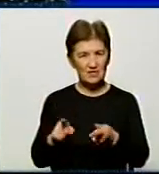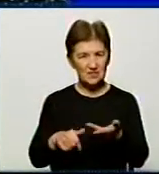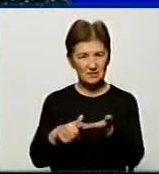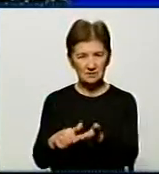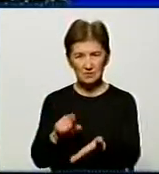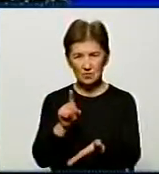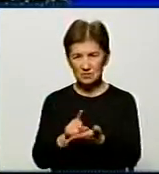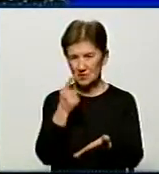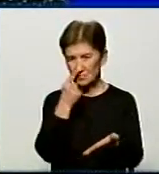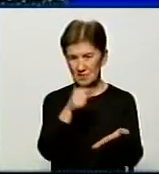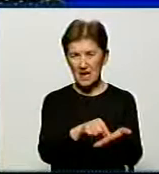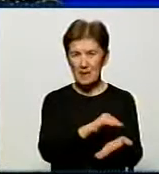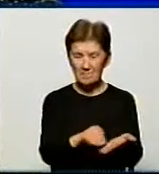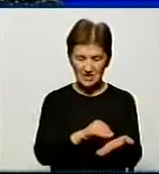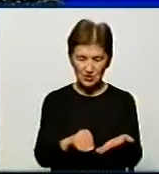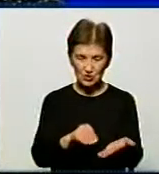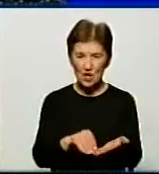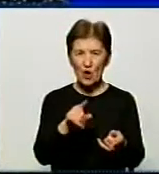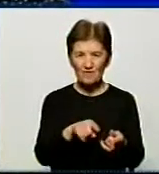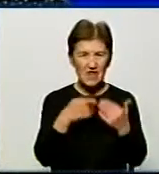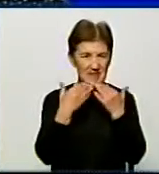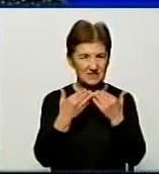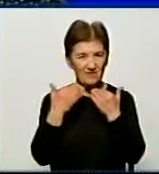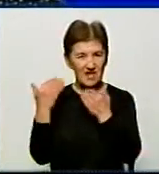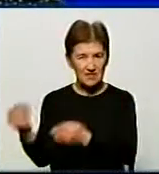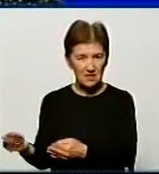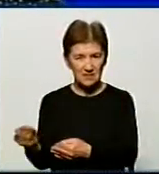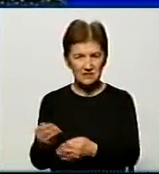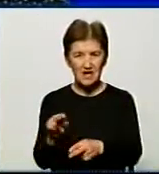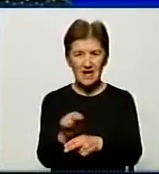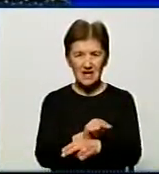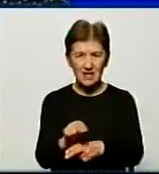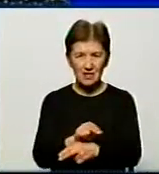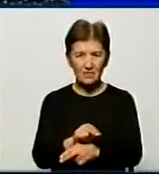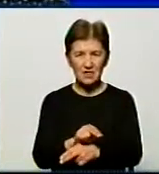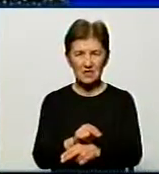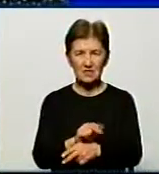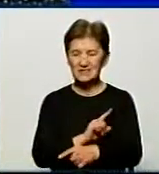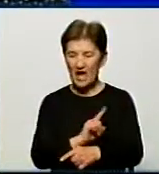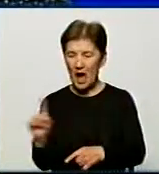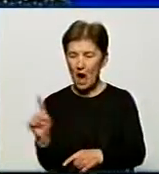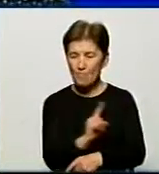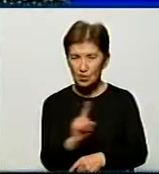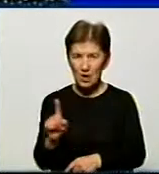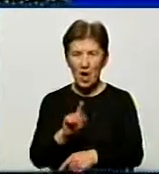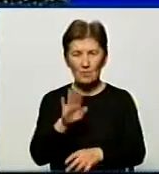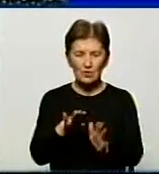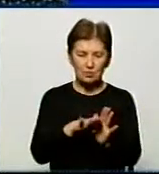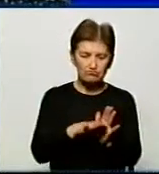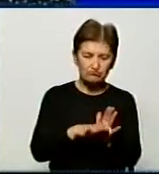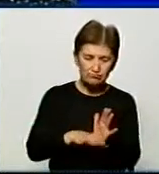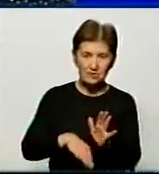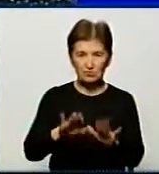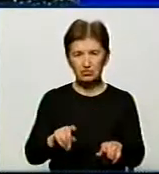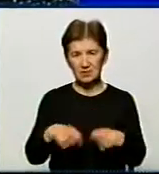указується в історії хвороби, вони звертались за медичною допомогою, лікувалися амбулаторно, потім стан не кращав, і хворому було